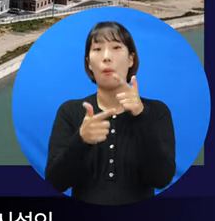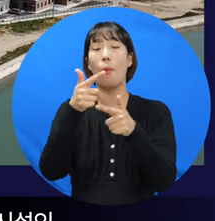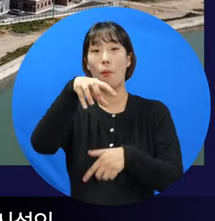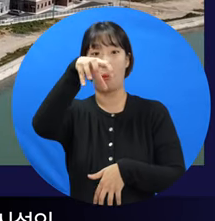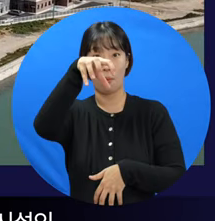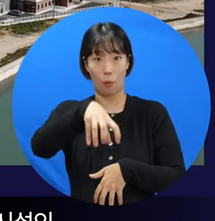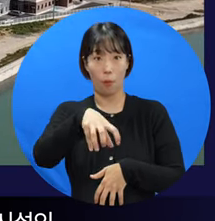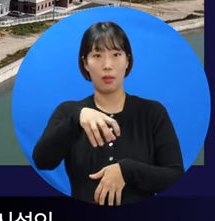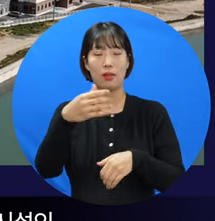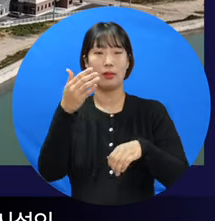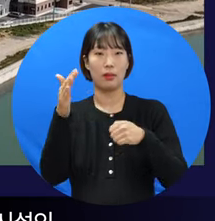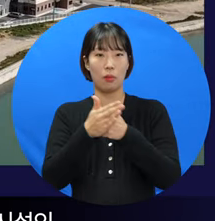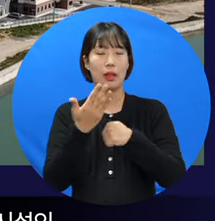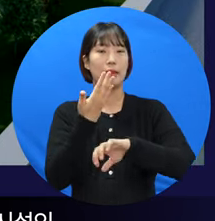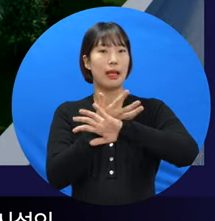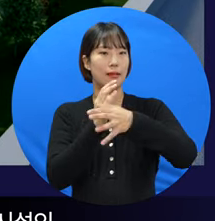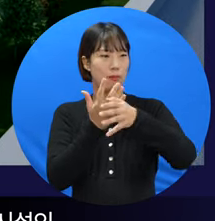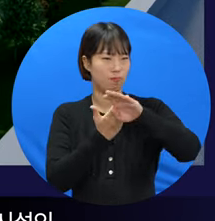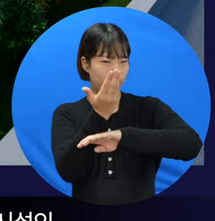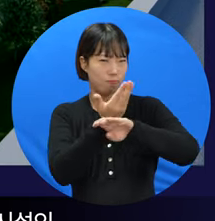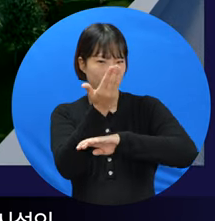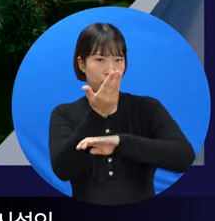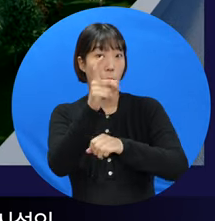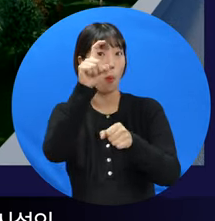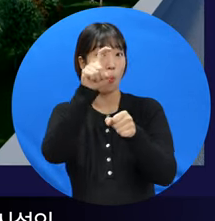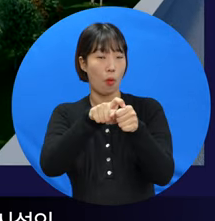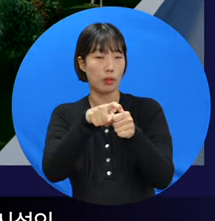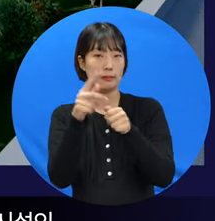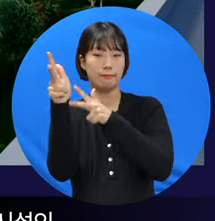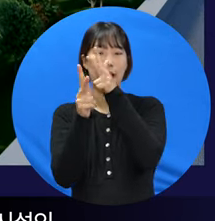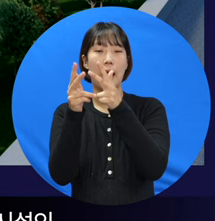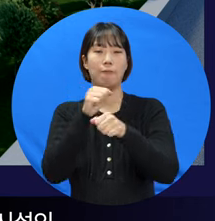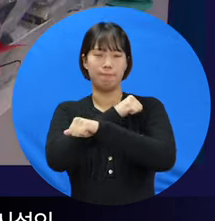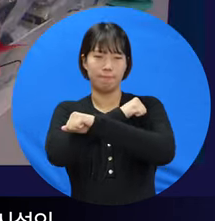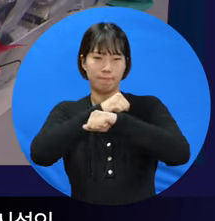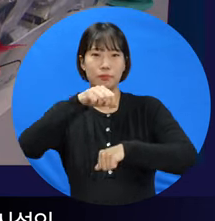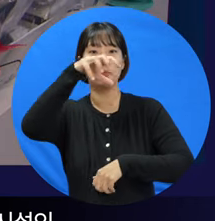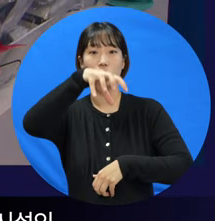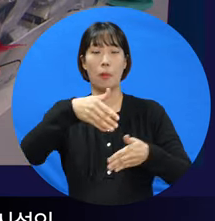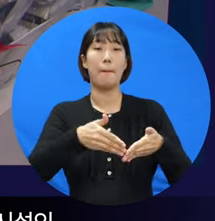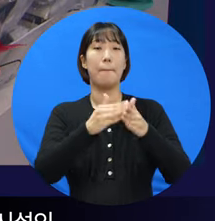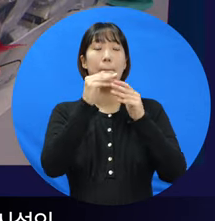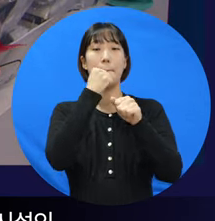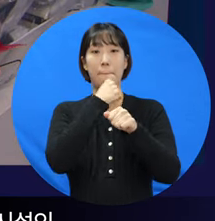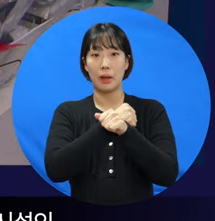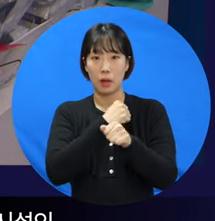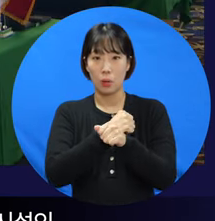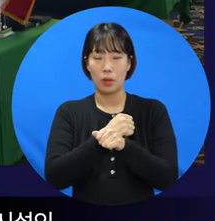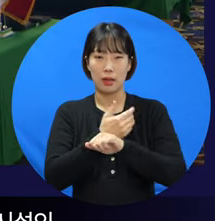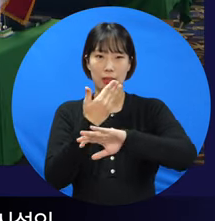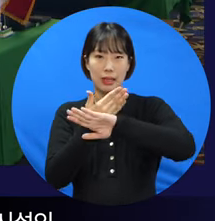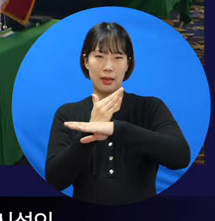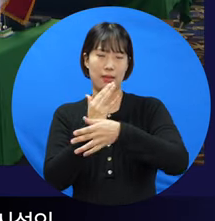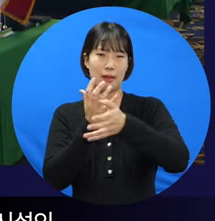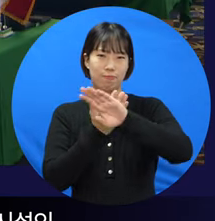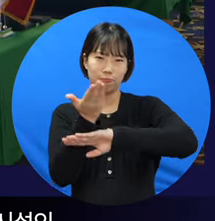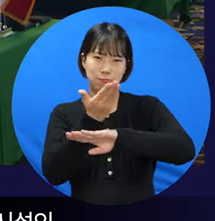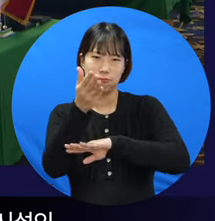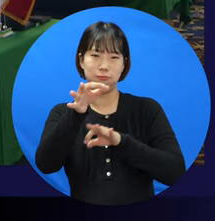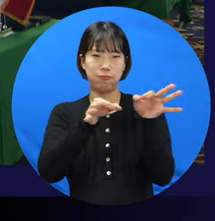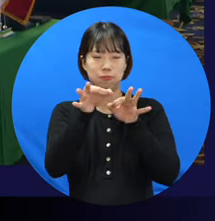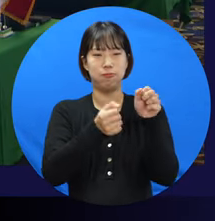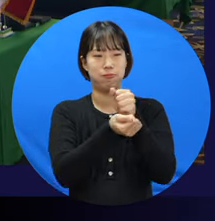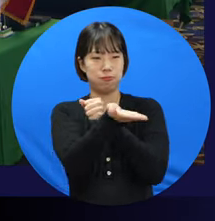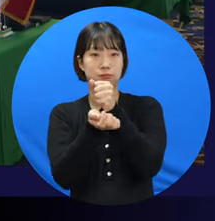핵심 기반 시설인 수산식품 수출단지와 김어묵산업 육성을 통해서 세계 수출시장을